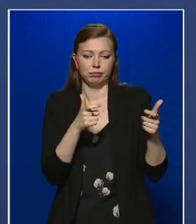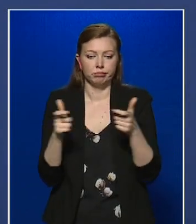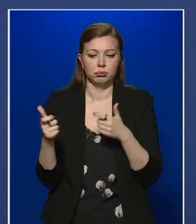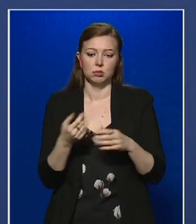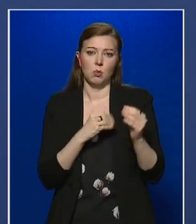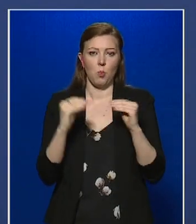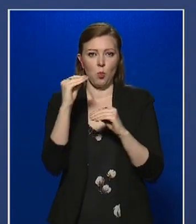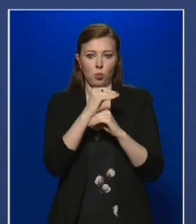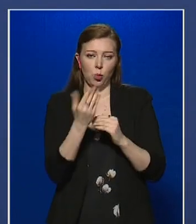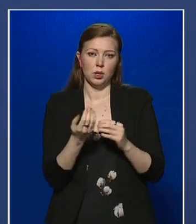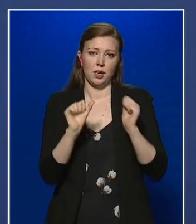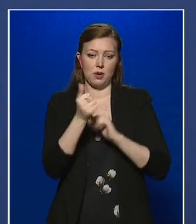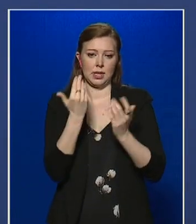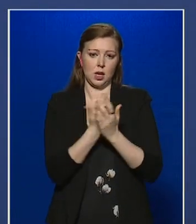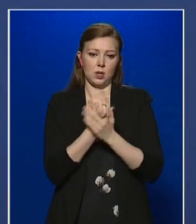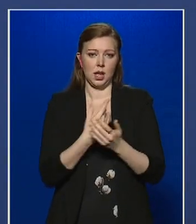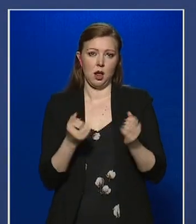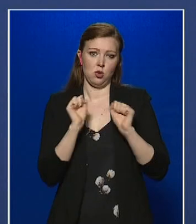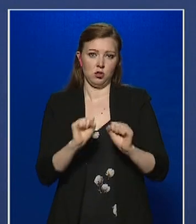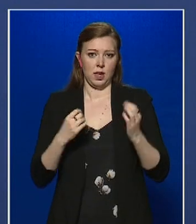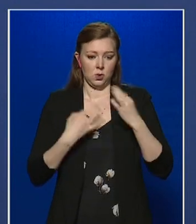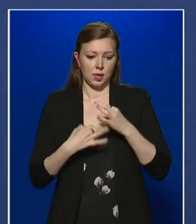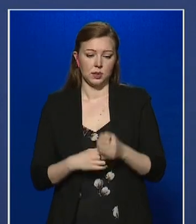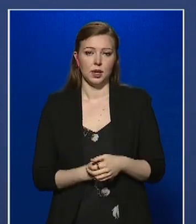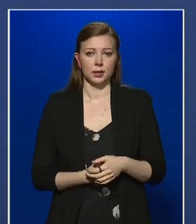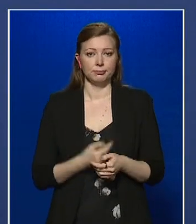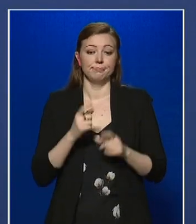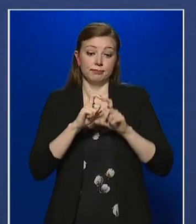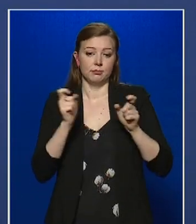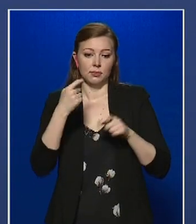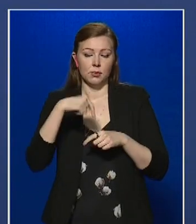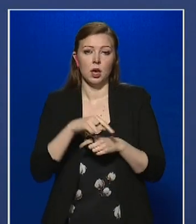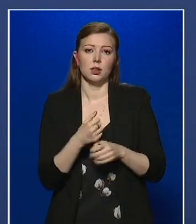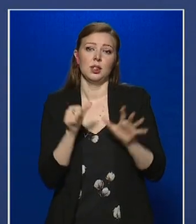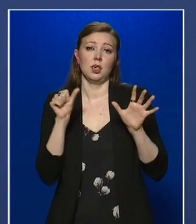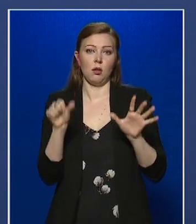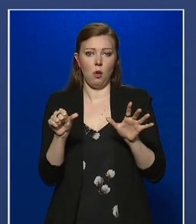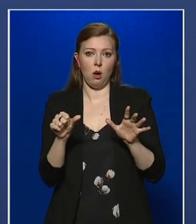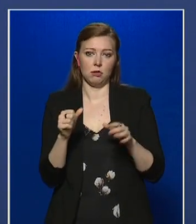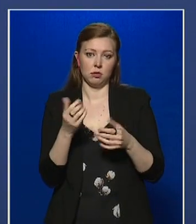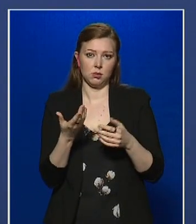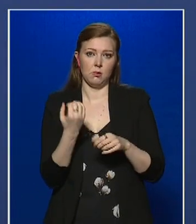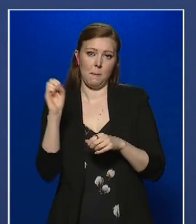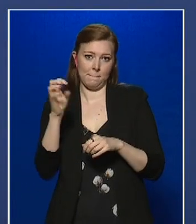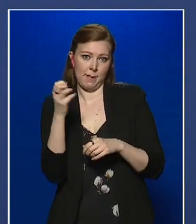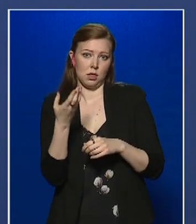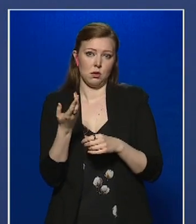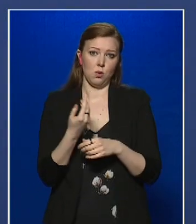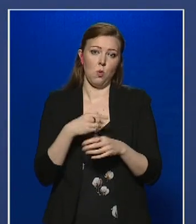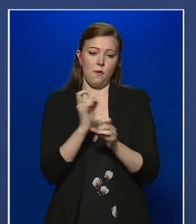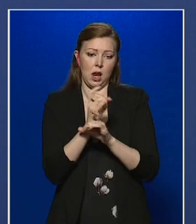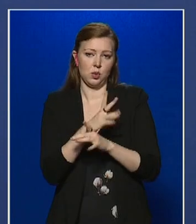pótolják az elhasznált egyszerhatnatos védőeszközöket. Mindezeknek köszönhetően mindösszesen 6 bajtársunk fertőződött meg